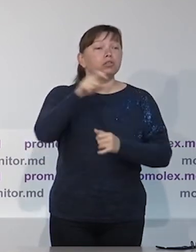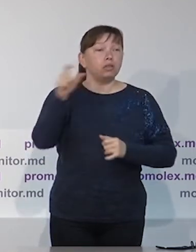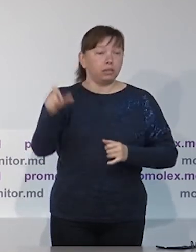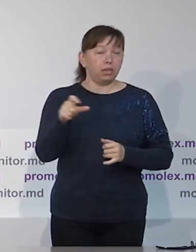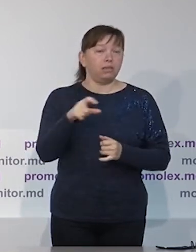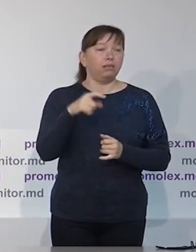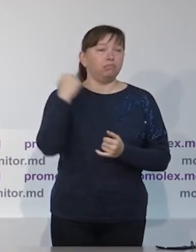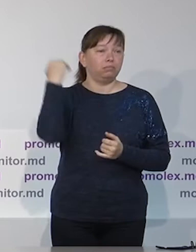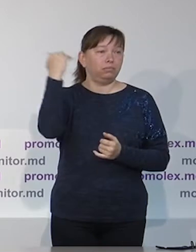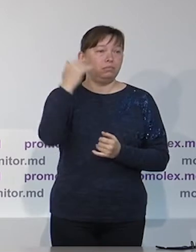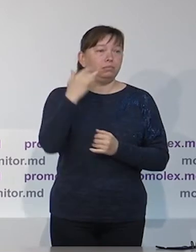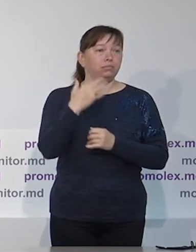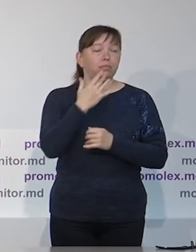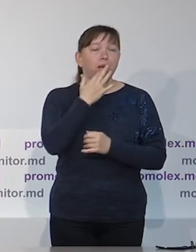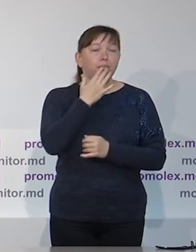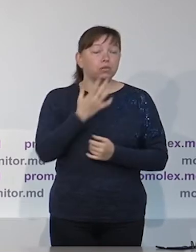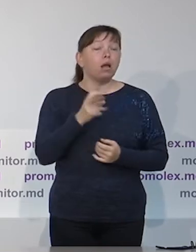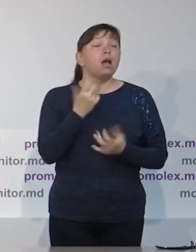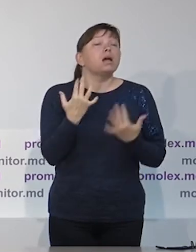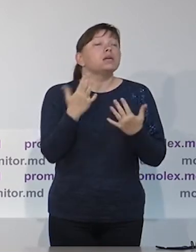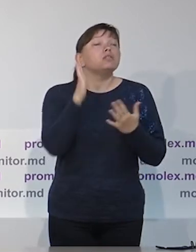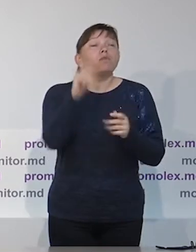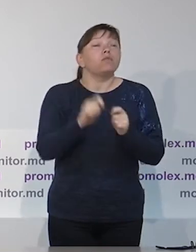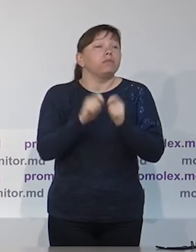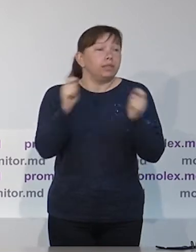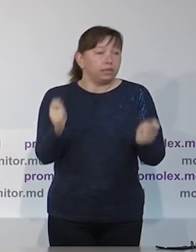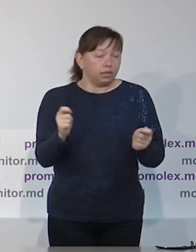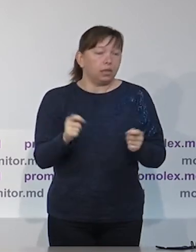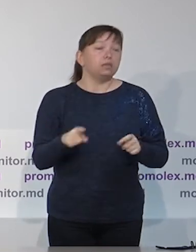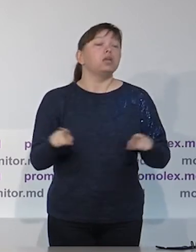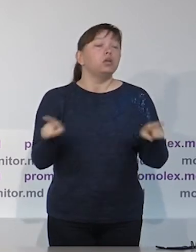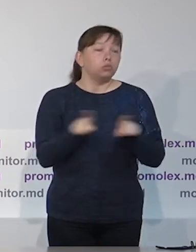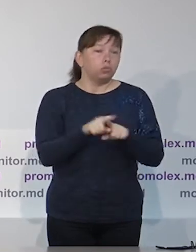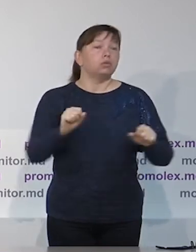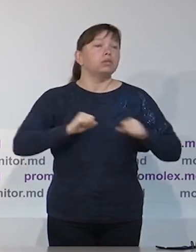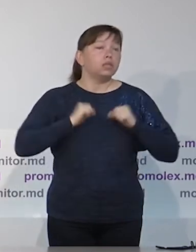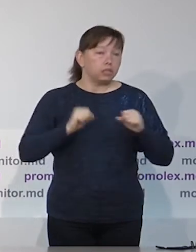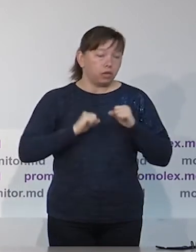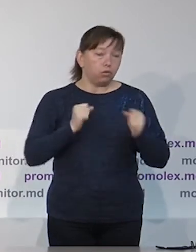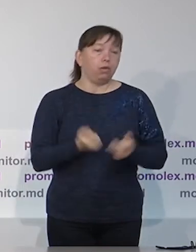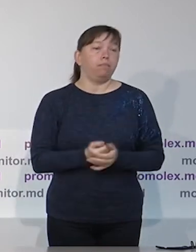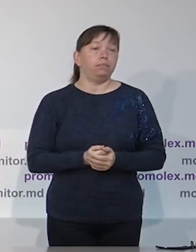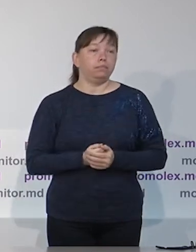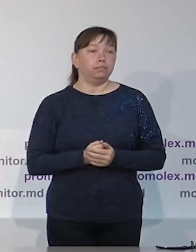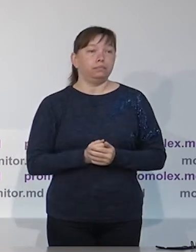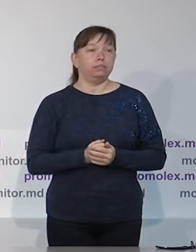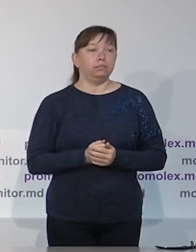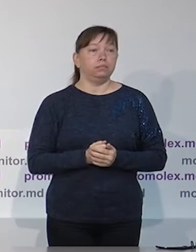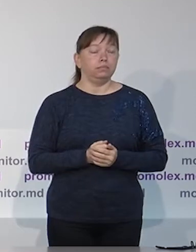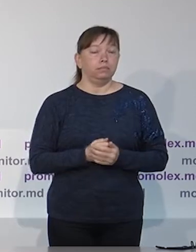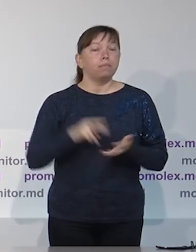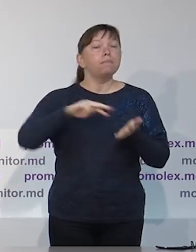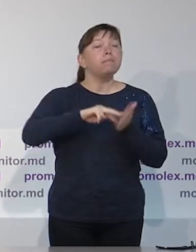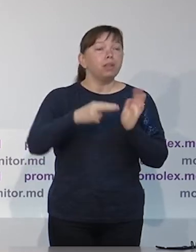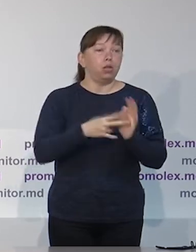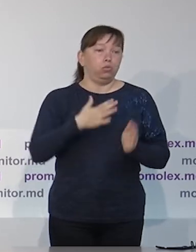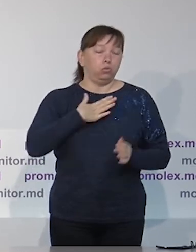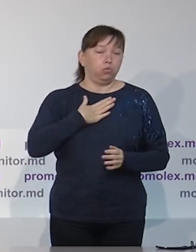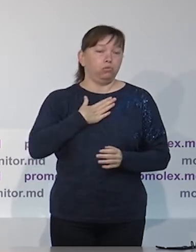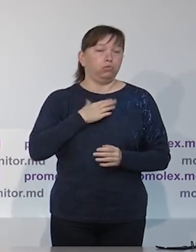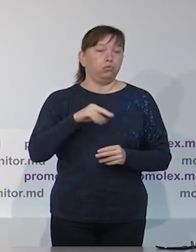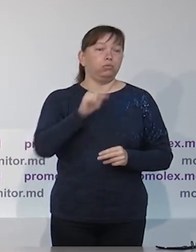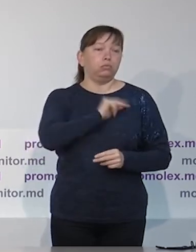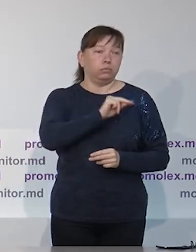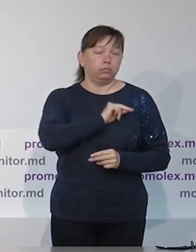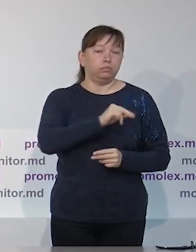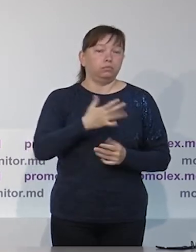которые будут открыты за границей для наших граждан из диаспоры. Опять же, мы не знаем, сколько их будет, но, по крайней мере, такой